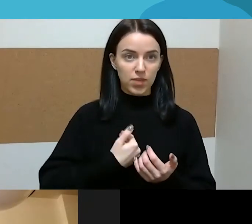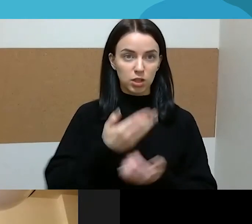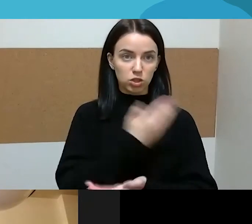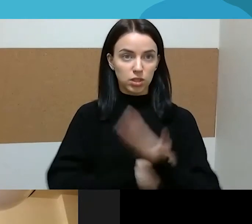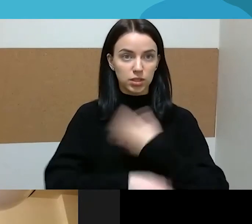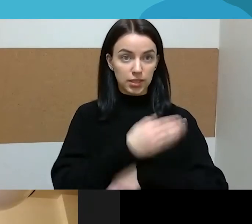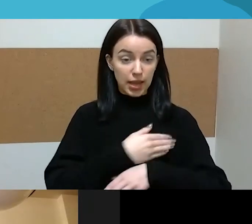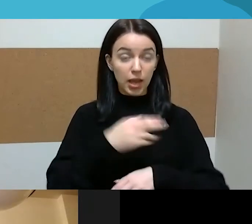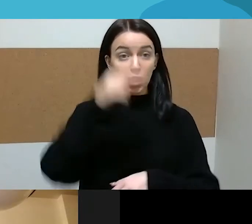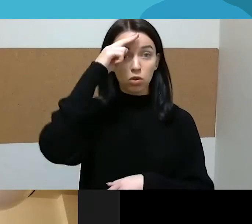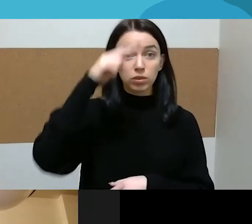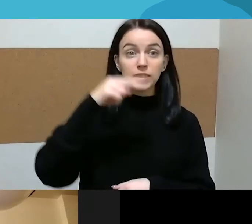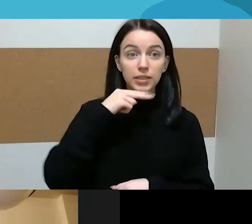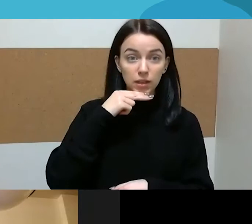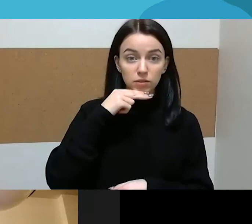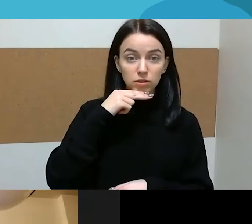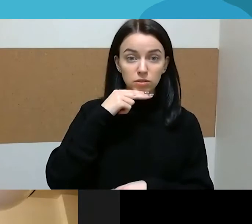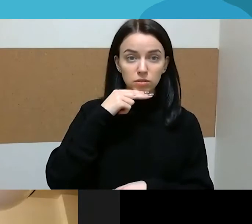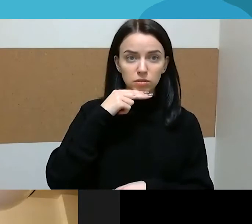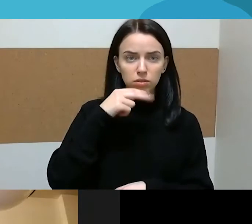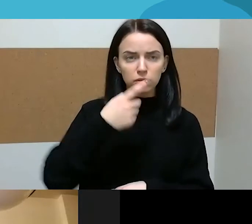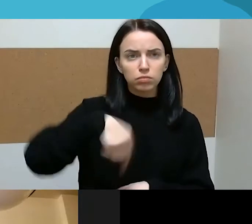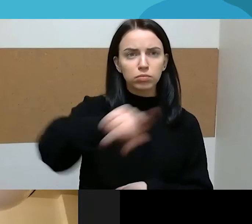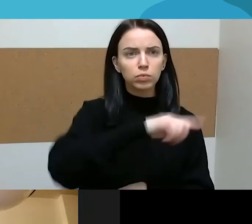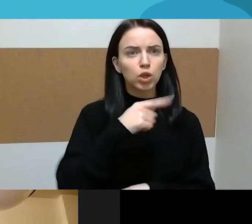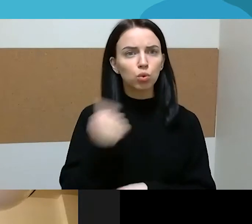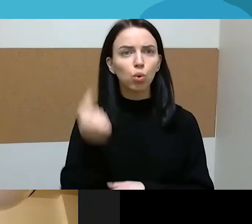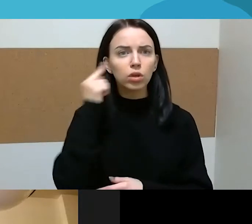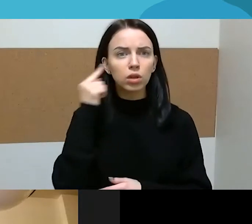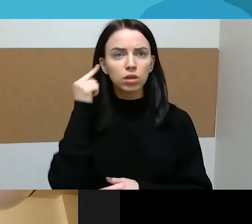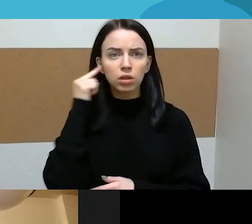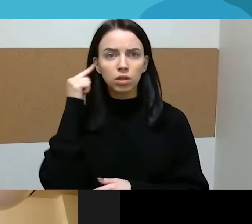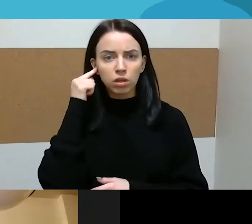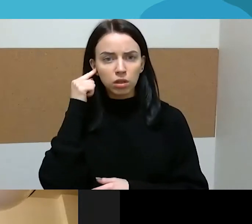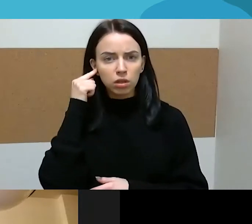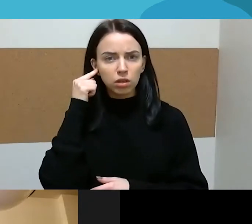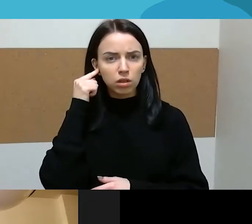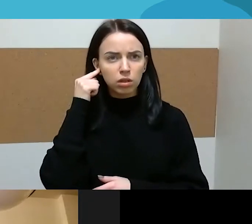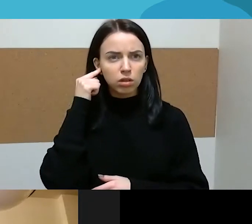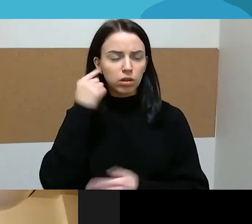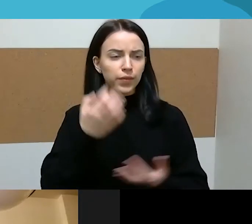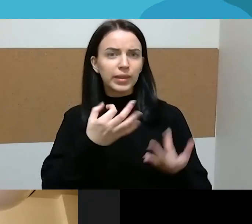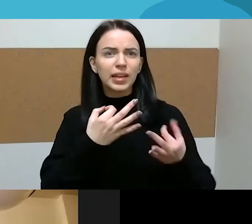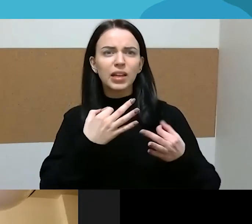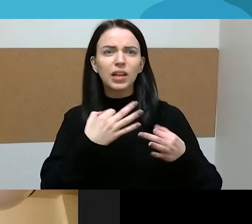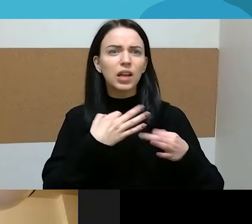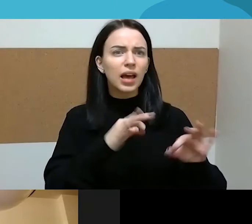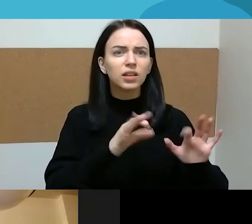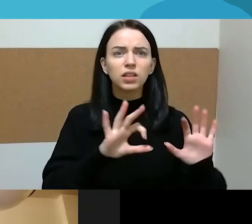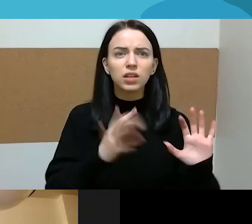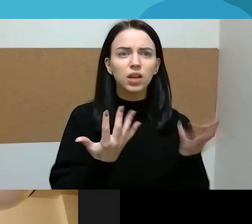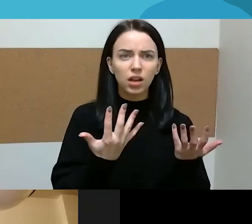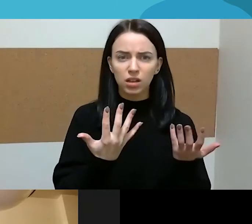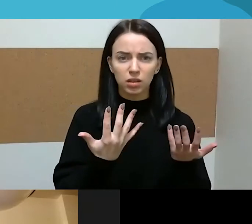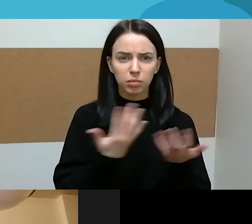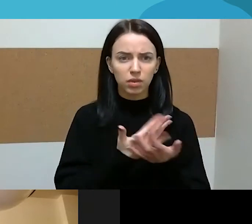tai daug susidurydavo tokia įspūdžioje ir girdėdavo fonę tokių kalbų, kad kas jiems leido, kodėl ir tarp kitko iš modėl,